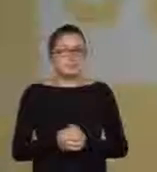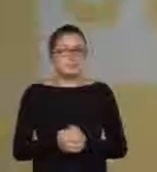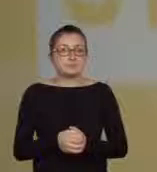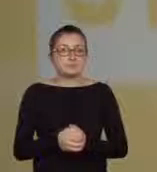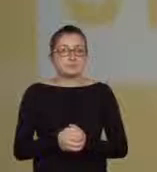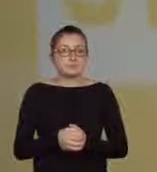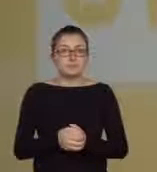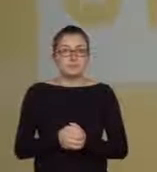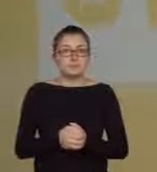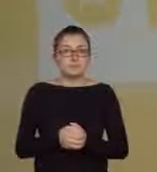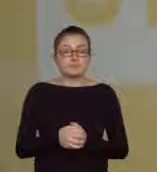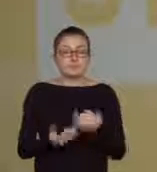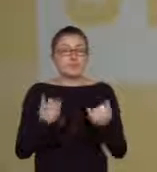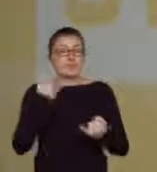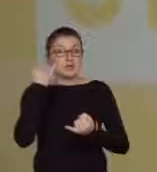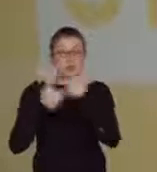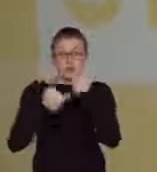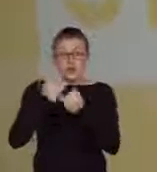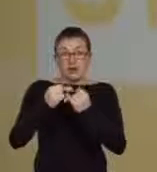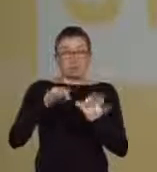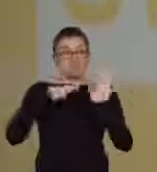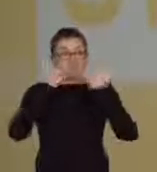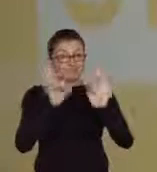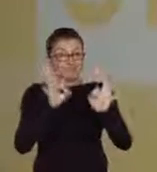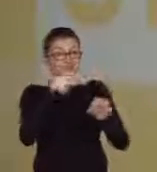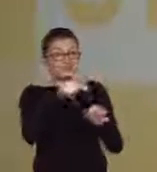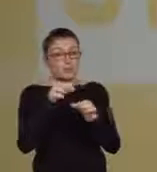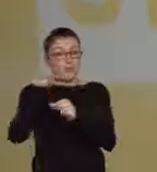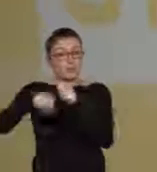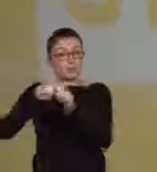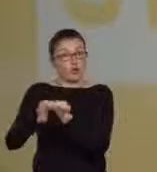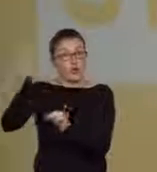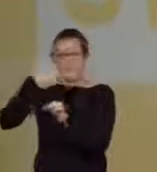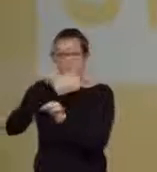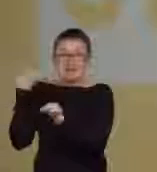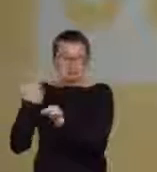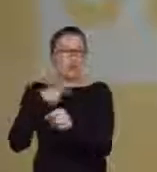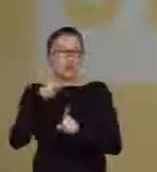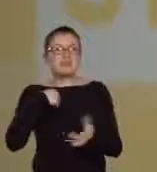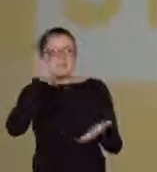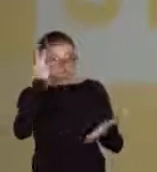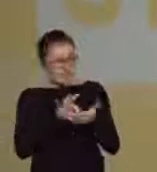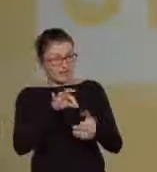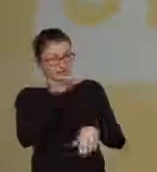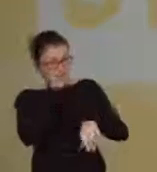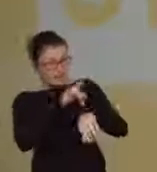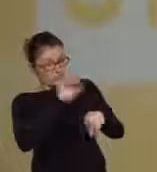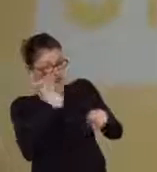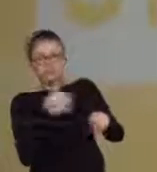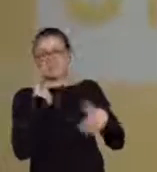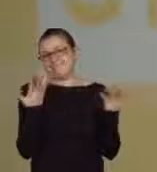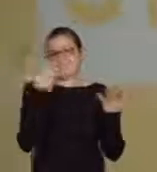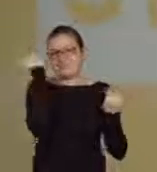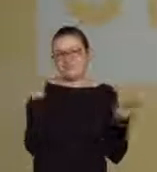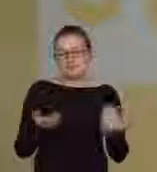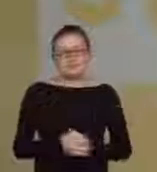zaplanowanej próby kontrolnej nie sposób zinterpretować poprawnie wyników otrzymanych w próbie badawczej. Warto